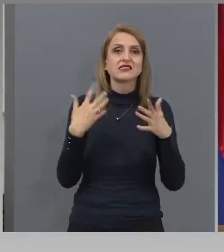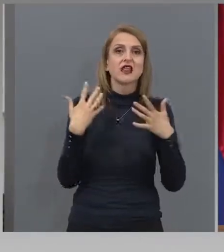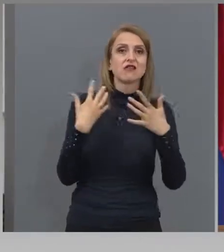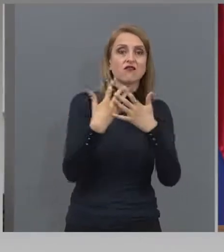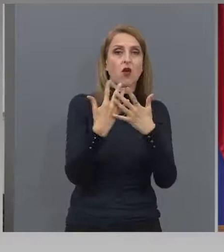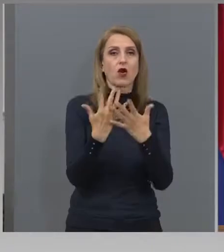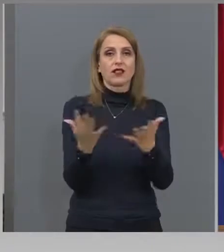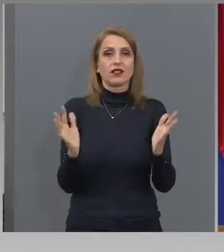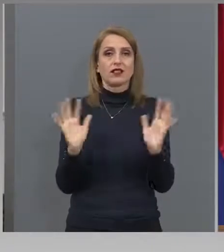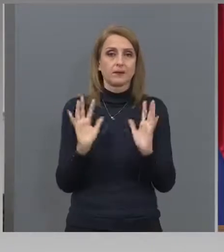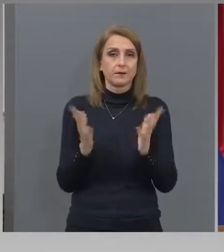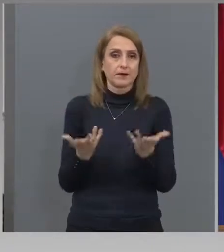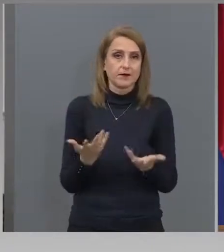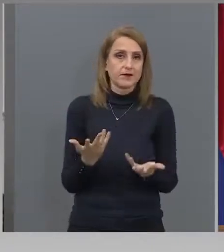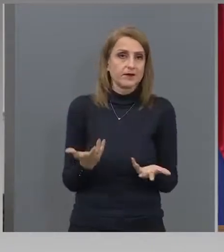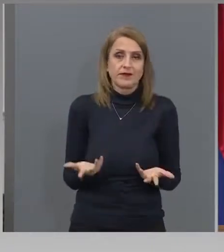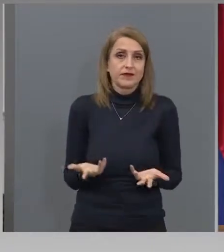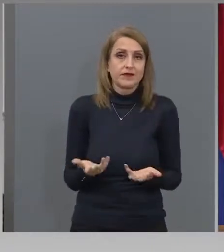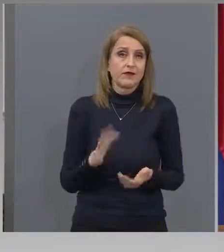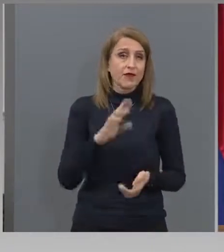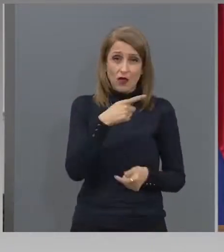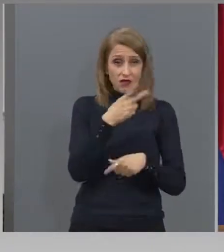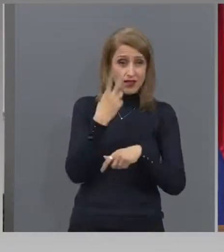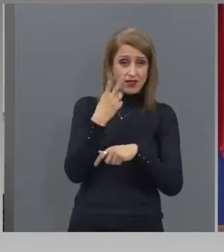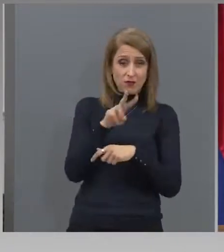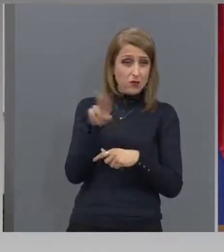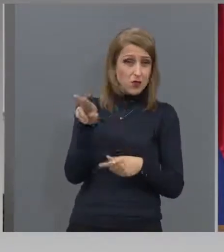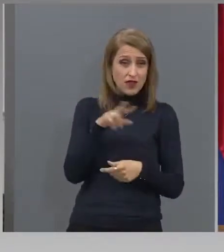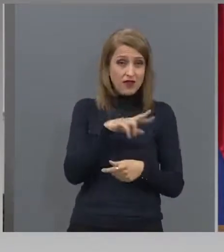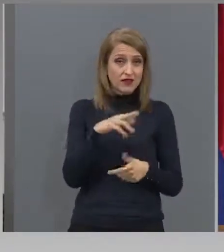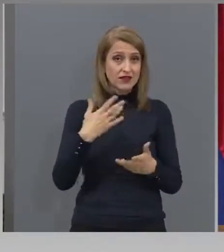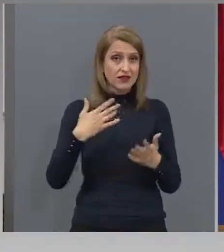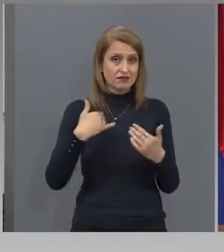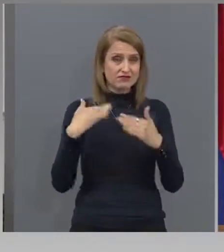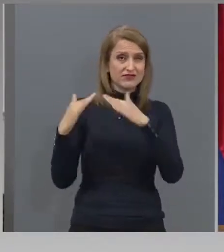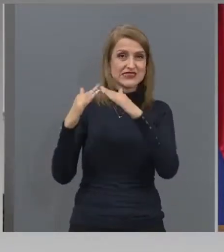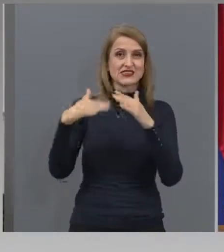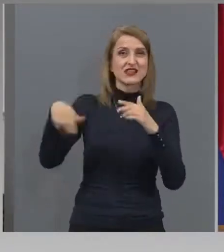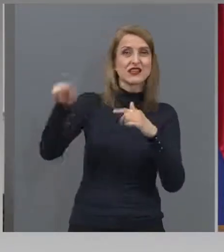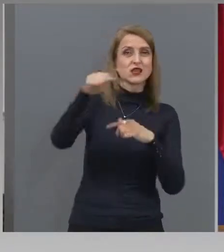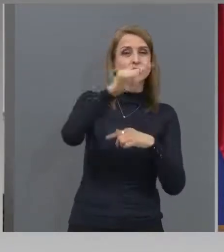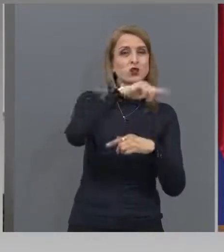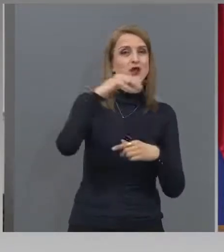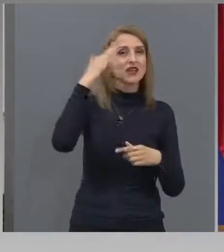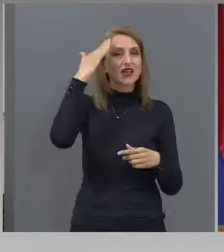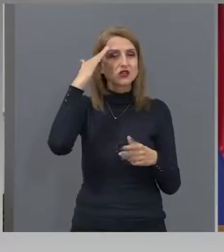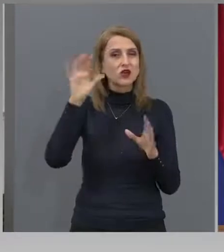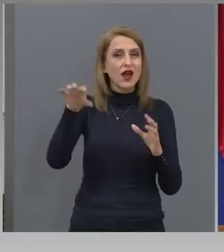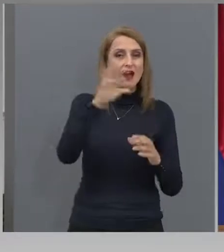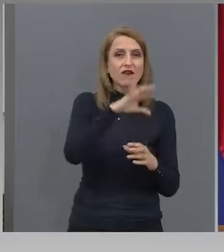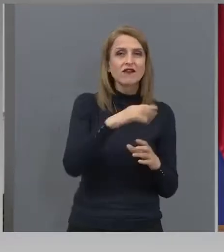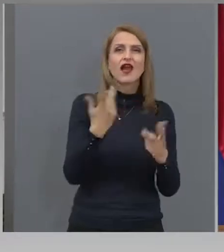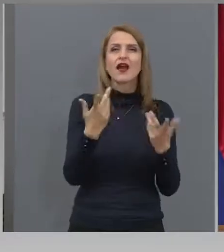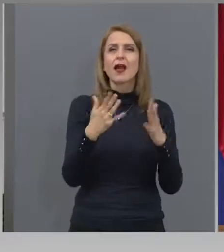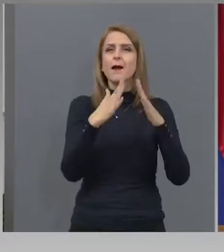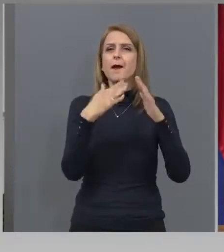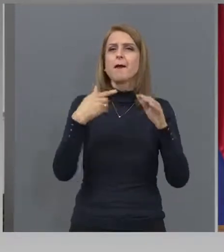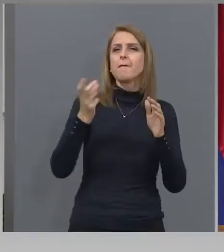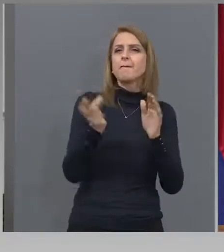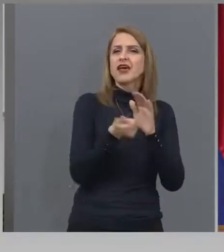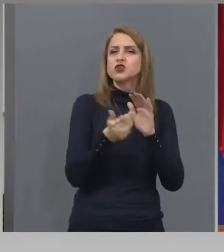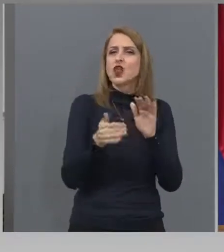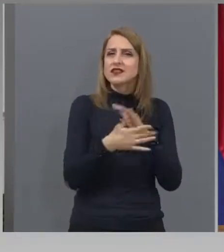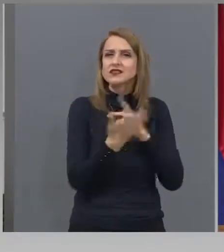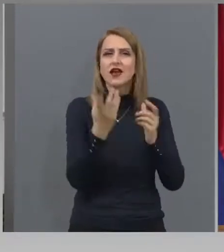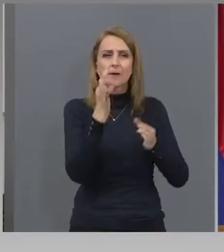е, защото, ако наблюдавате в нашите съседи с бежанците, какво остава и как се палат лагери и какво чудо е там.